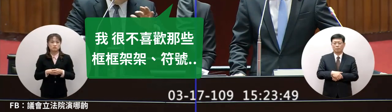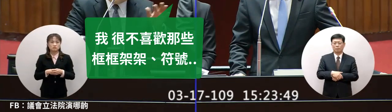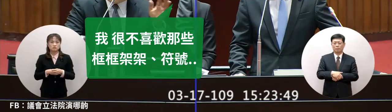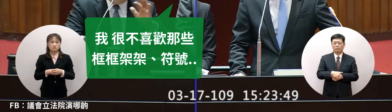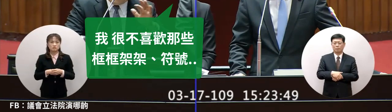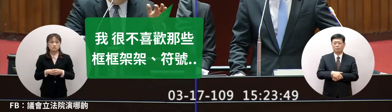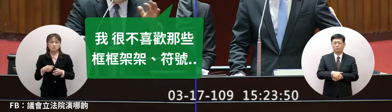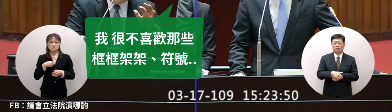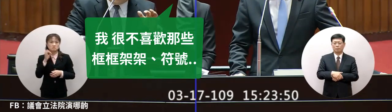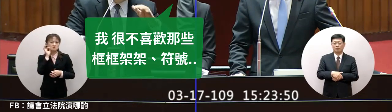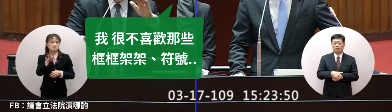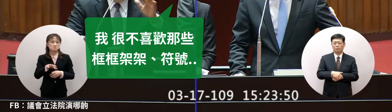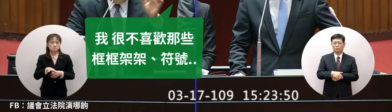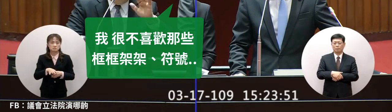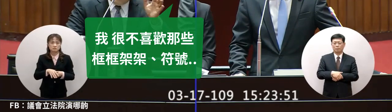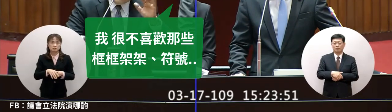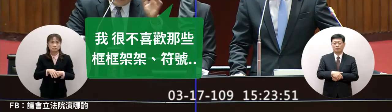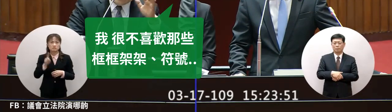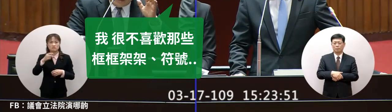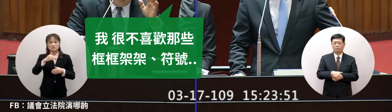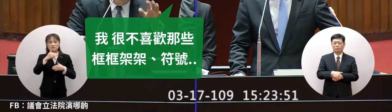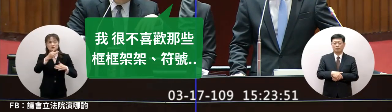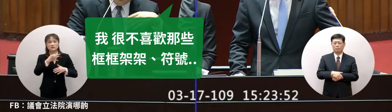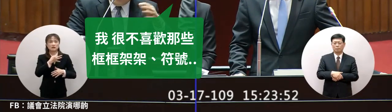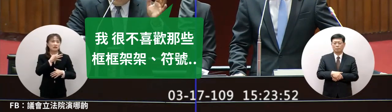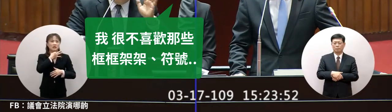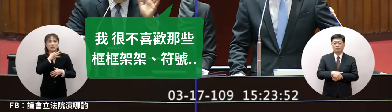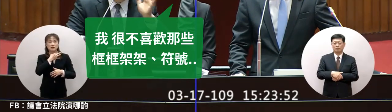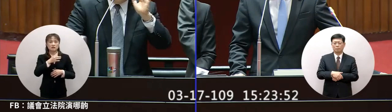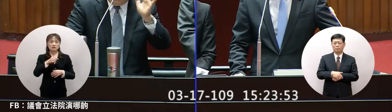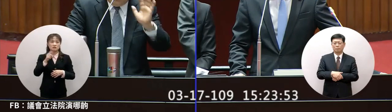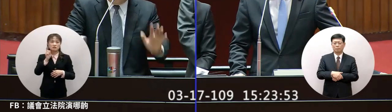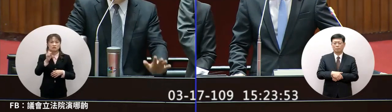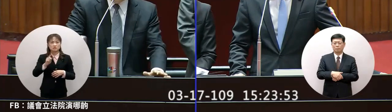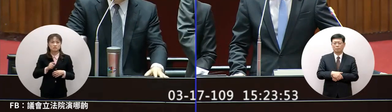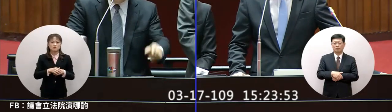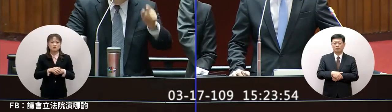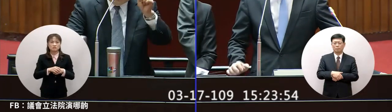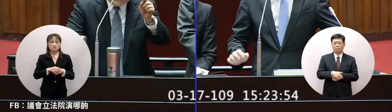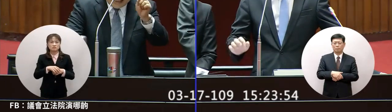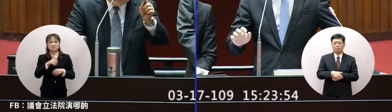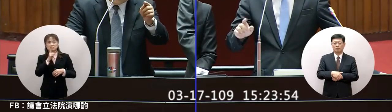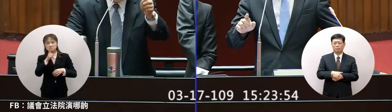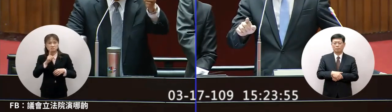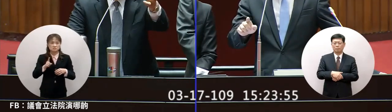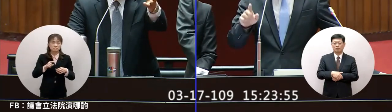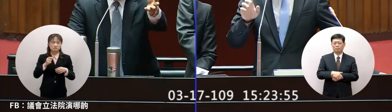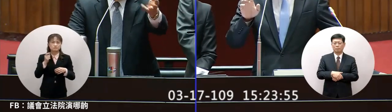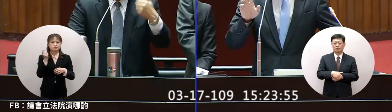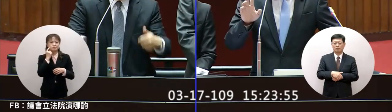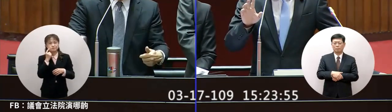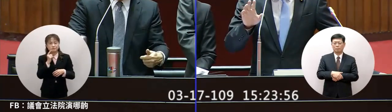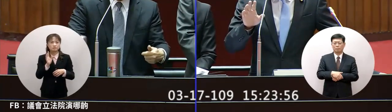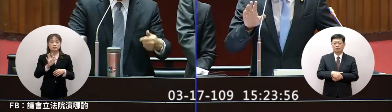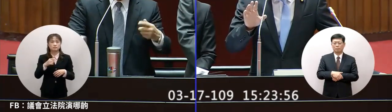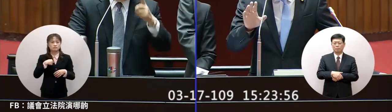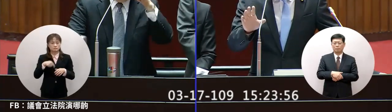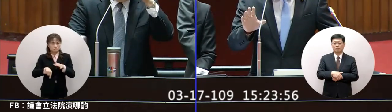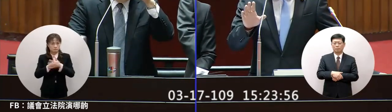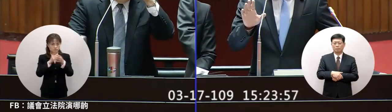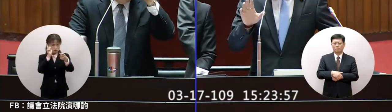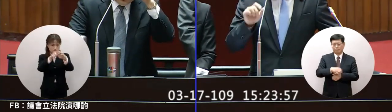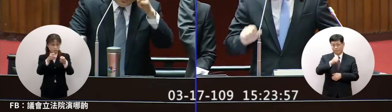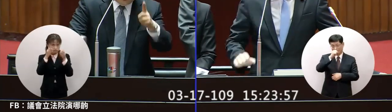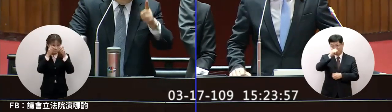不喜歡那些框框架架符號原語我想的就是怎麼接回來